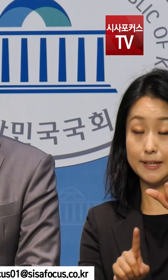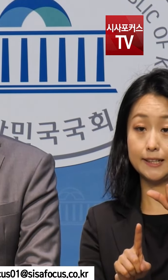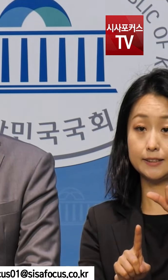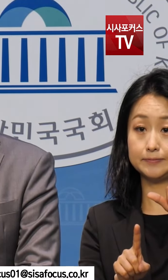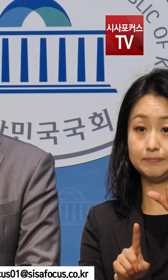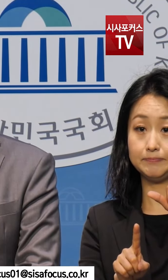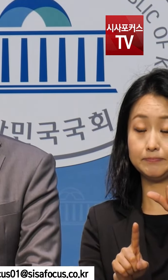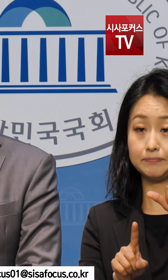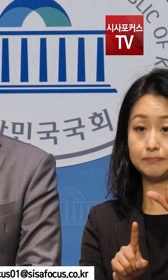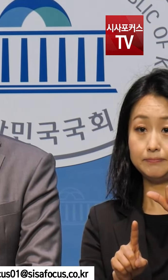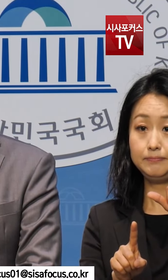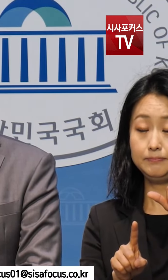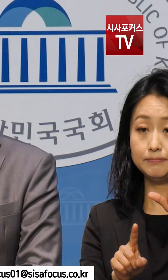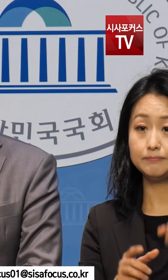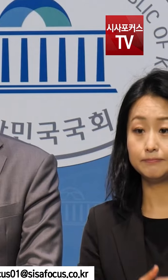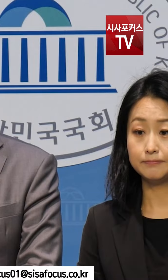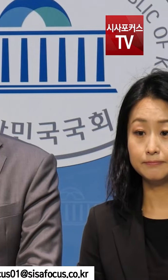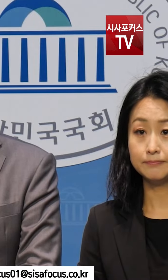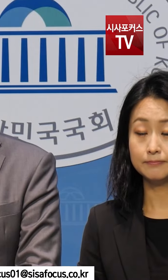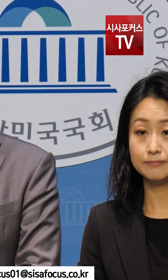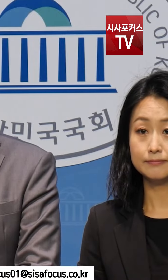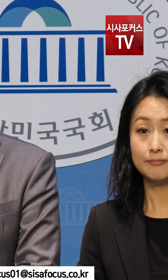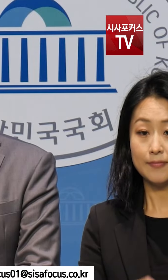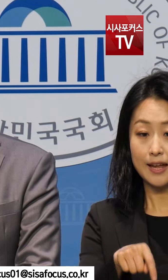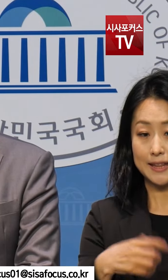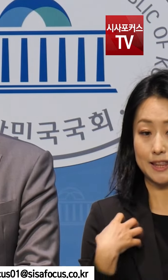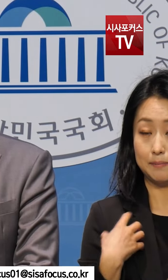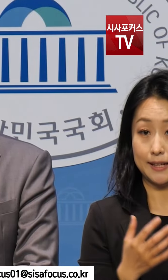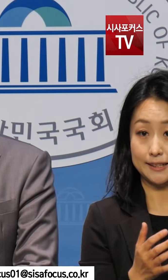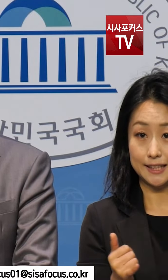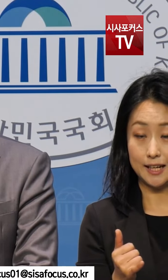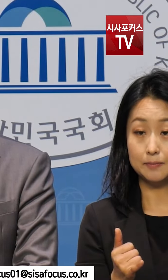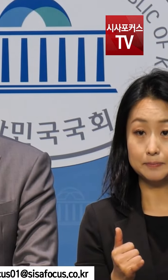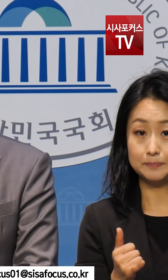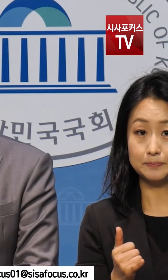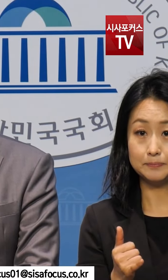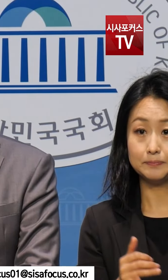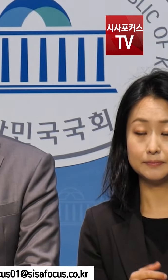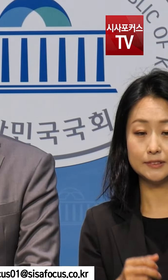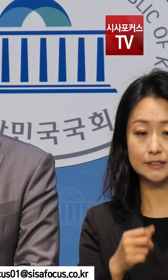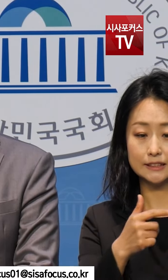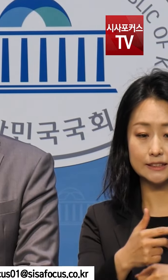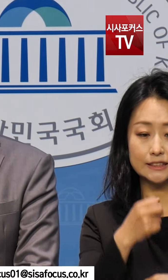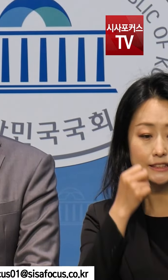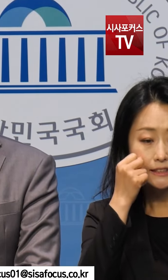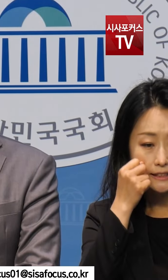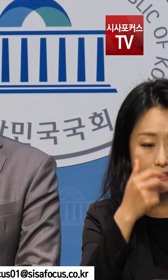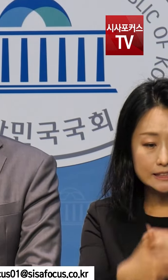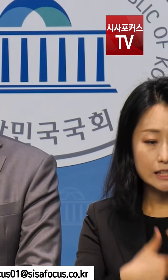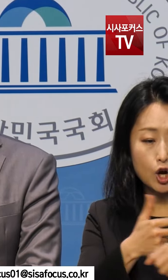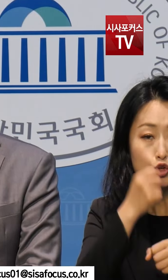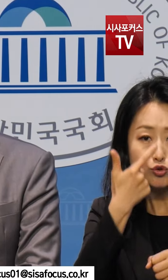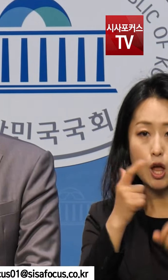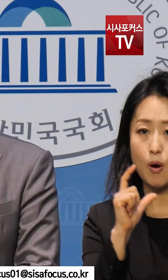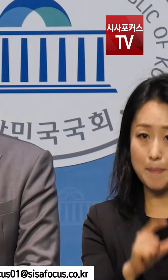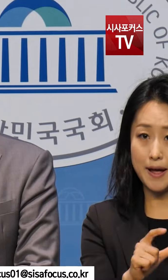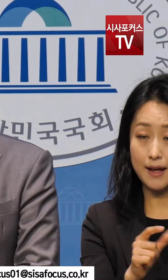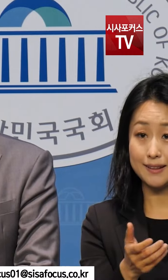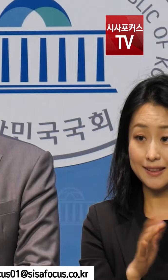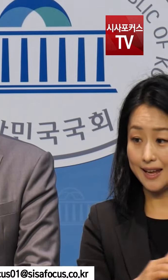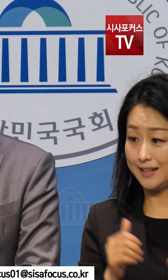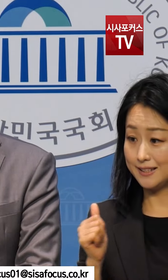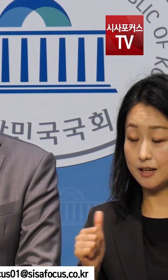현장소정에게 7년 6개월을 선고한 재판부는 판결문을 통해서 심판의 대상이 되지